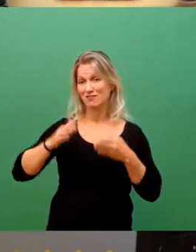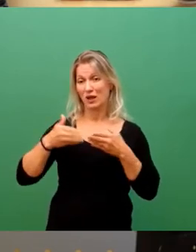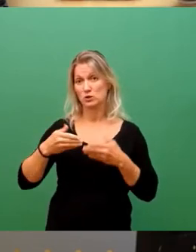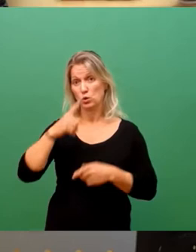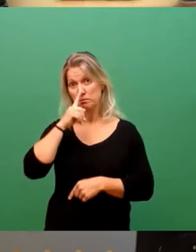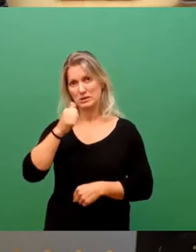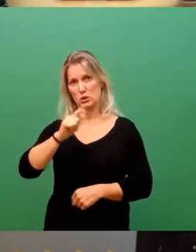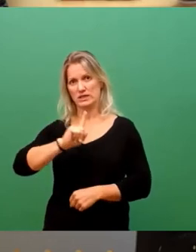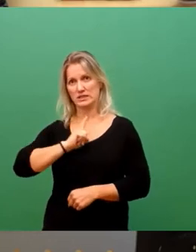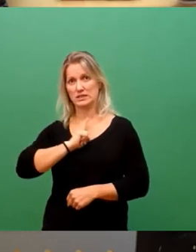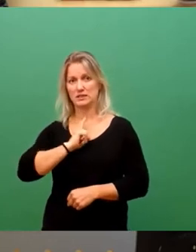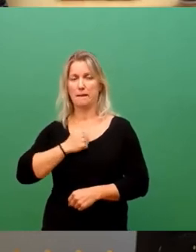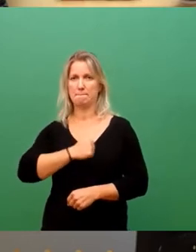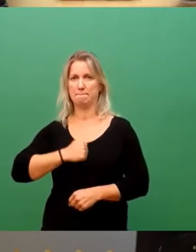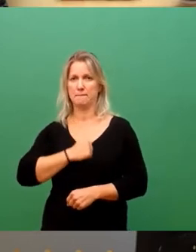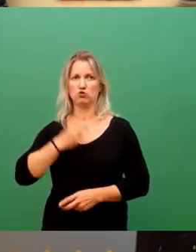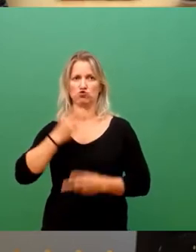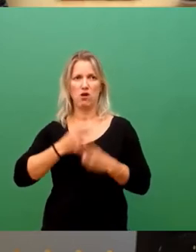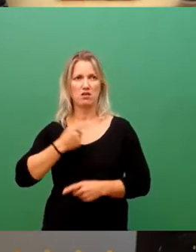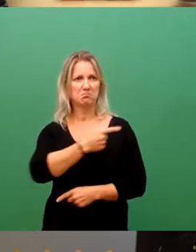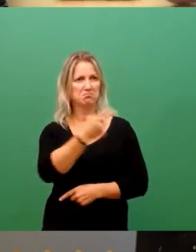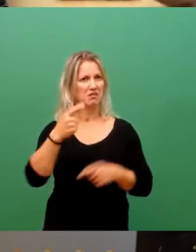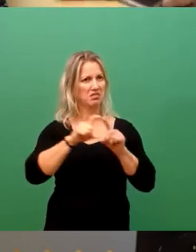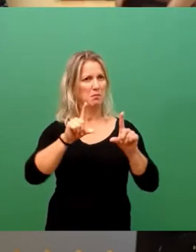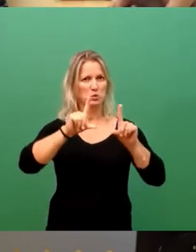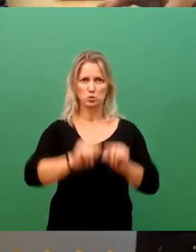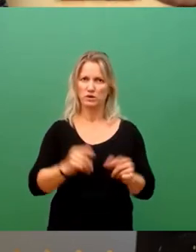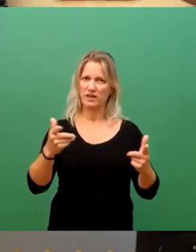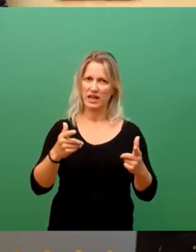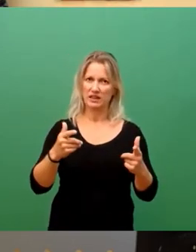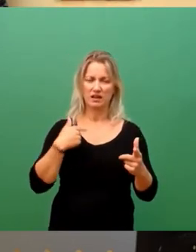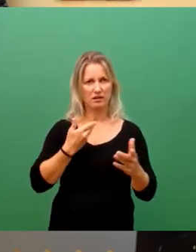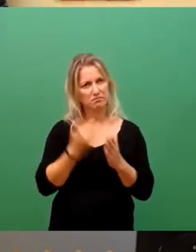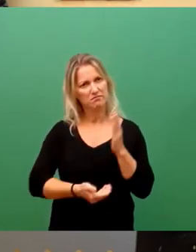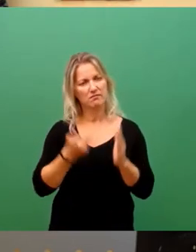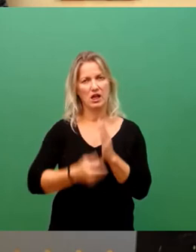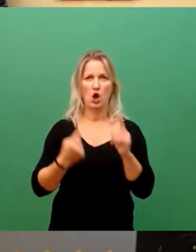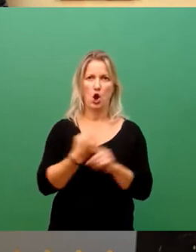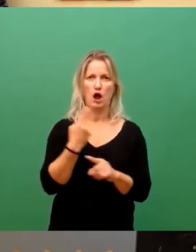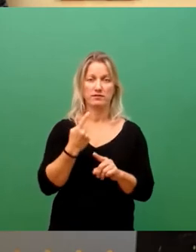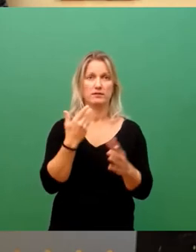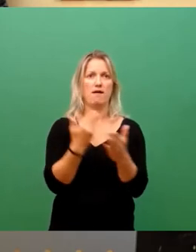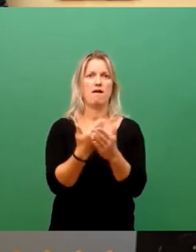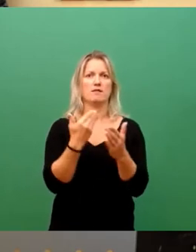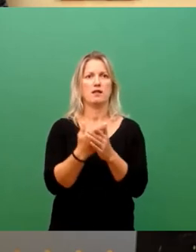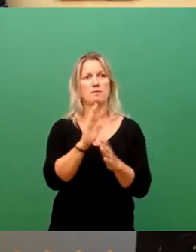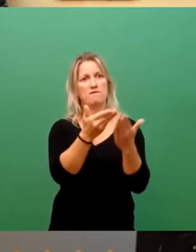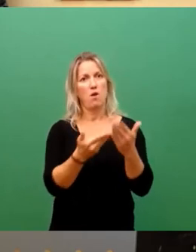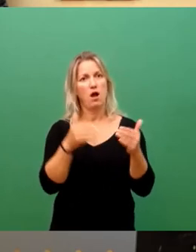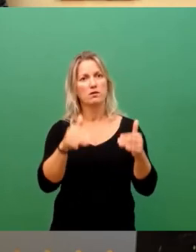sehr bedauert wird und bereits auch mehrfach beklagt wurde. Umso mehr freuen wir uns über diese Vorlage